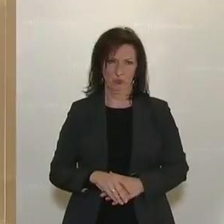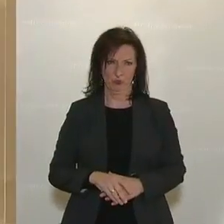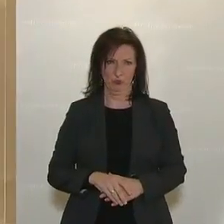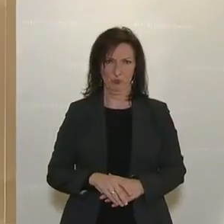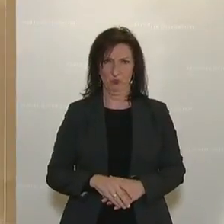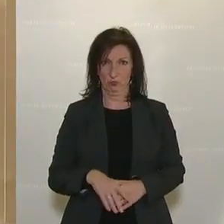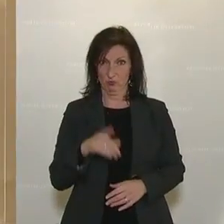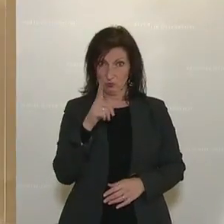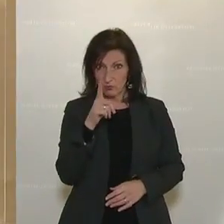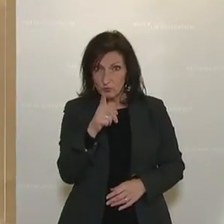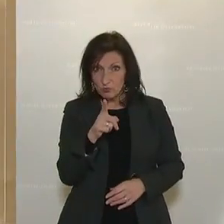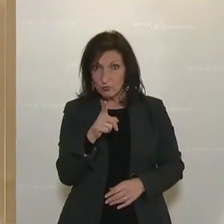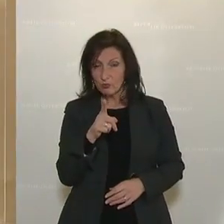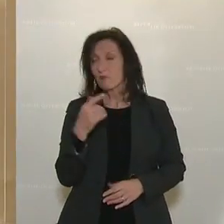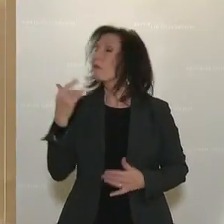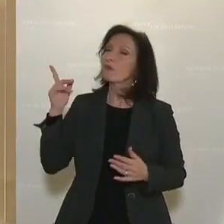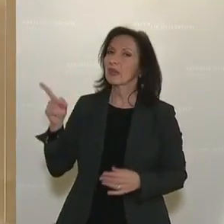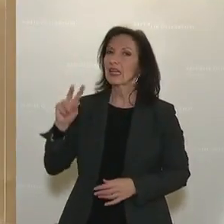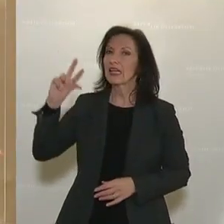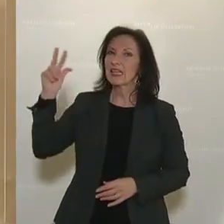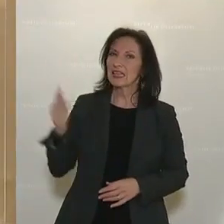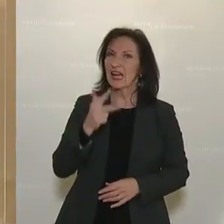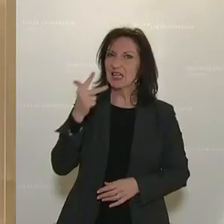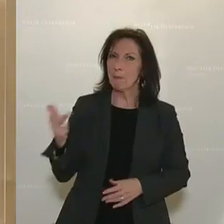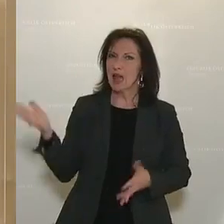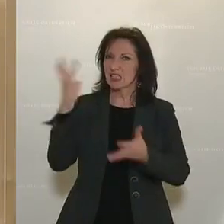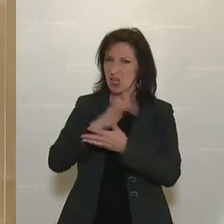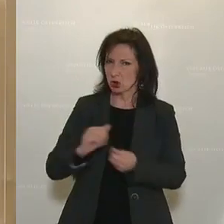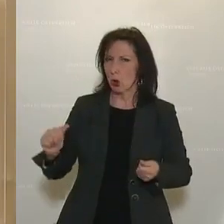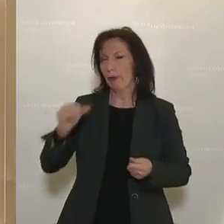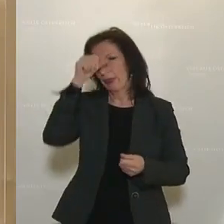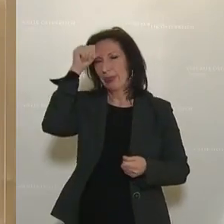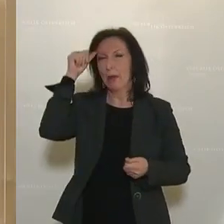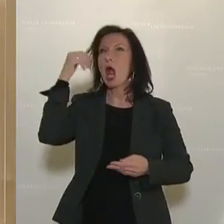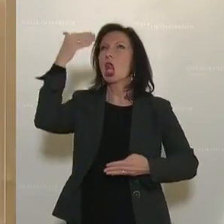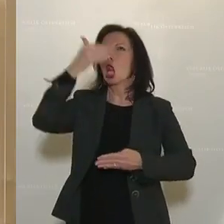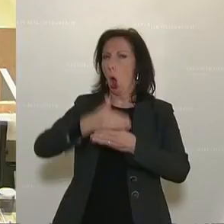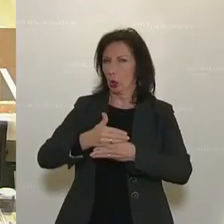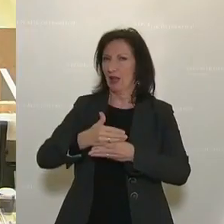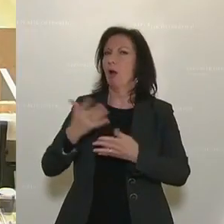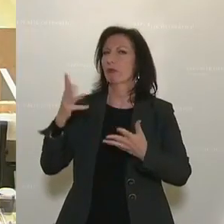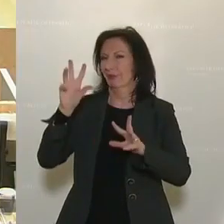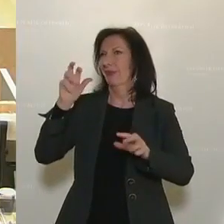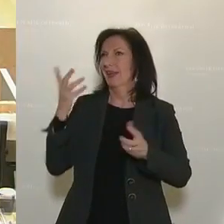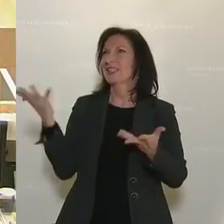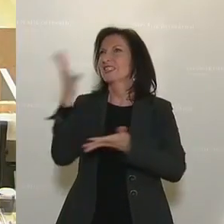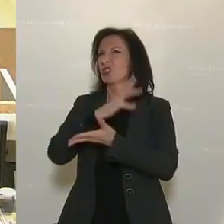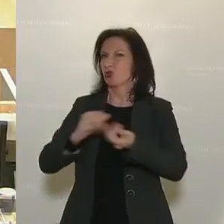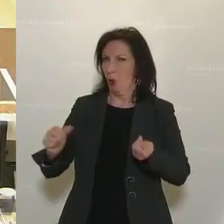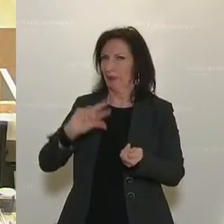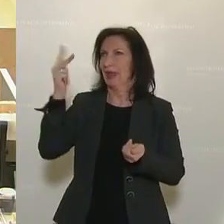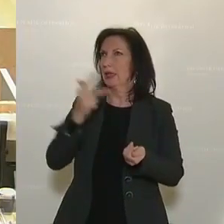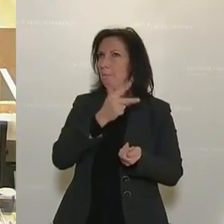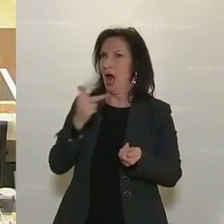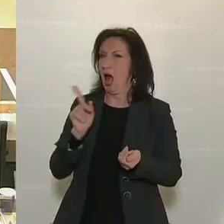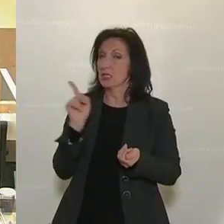das, was Sie hier neben dem dritten Zerstörungswerk namens Lockdown machen, ja, das ist eine absolute